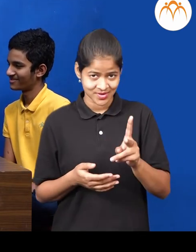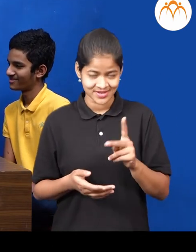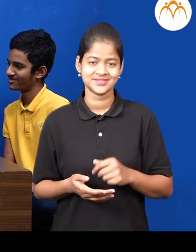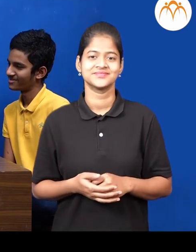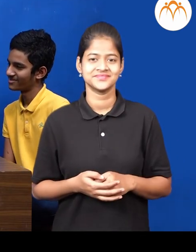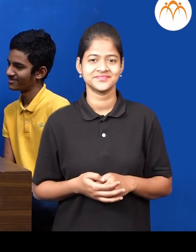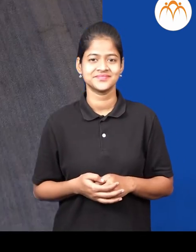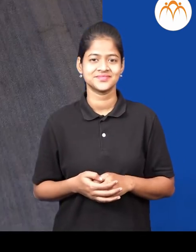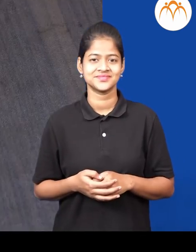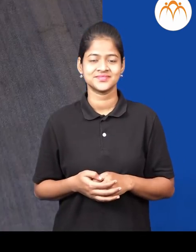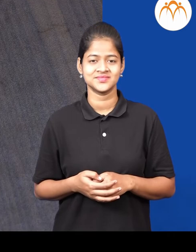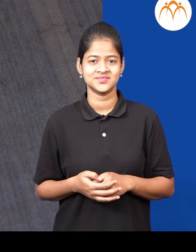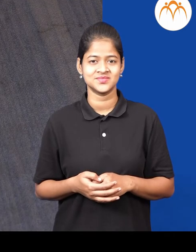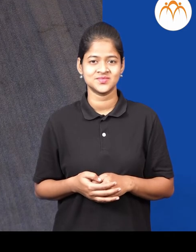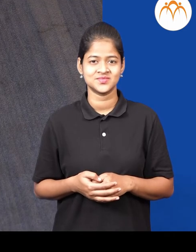इाले ऴीते, तलेफ्या गिविया